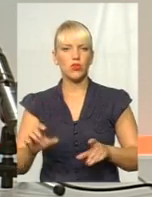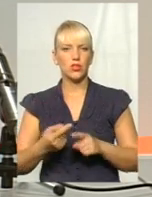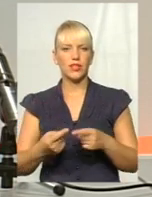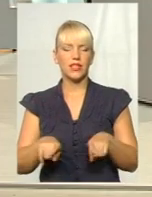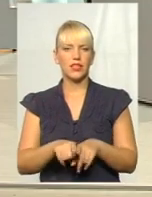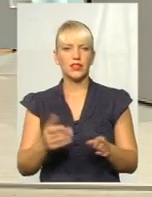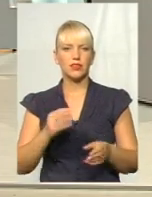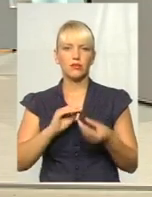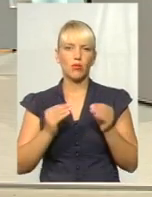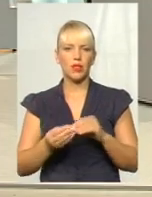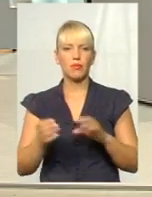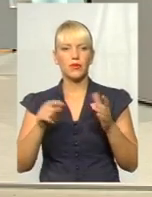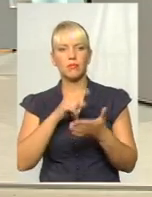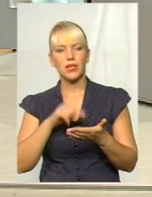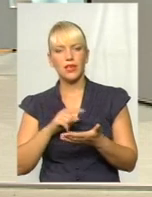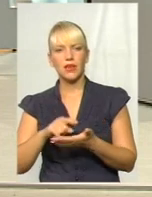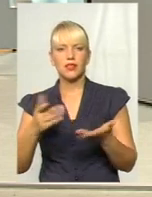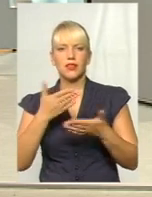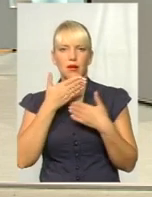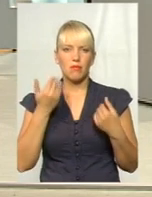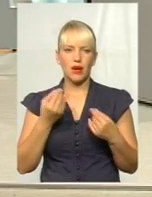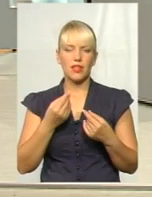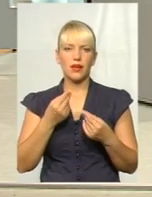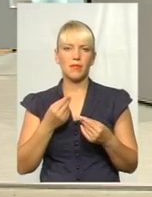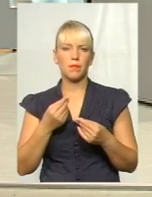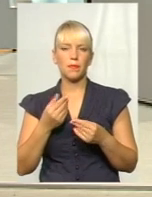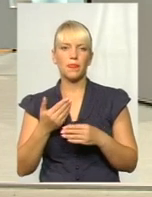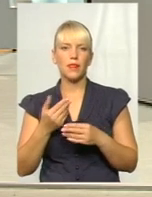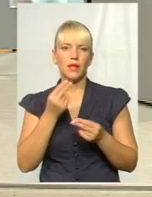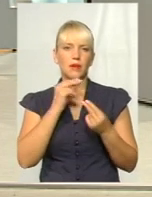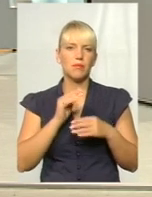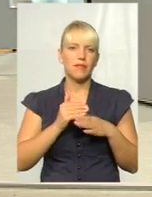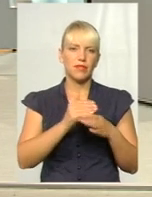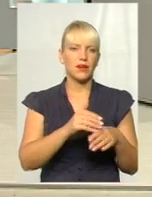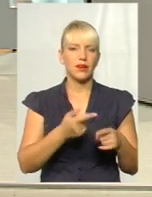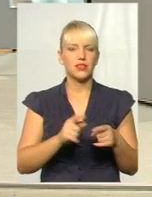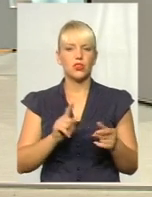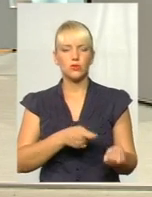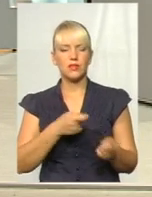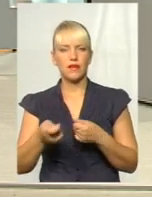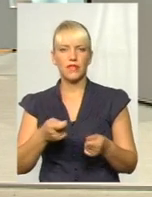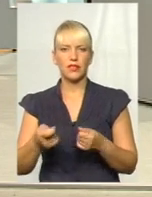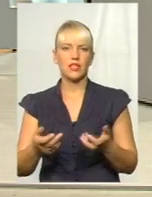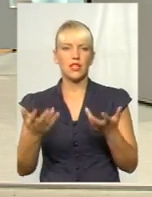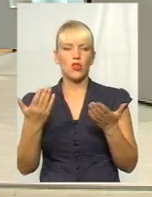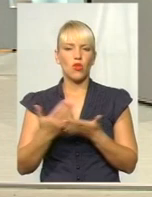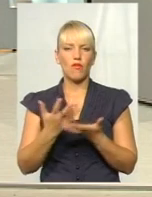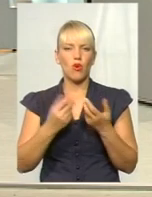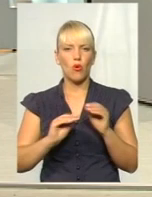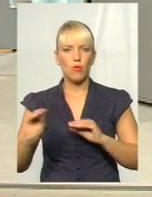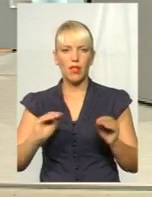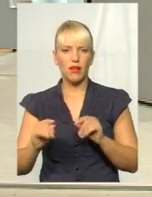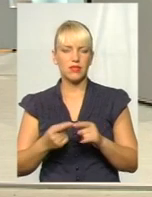якісь такі проблемні питання, і немає преференції у створенні, завезені обладнання нового технологічного, залучені